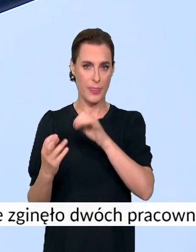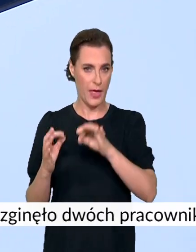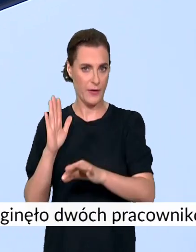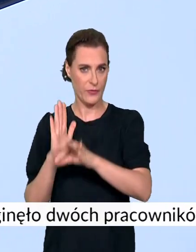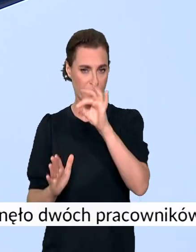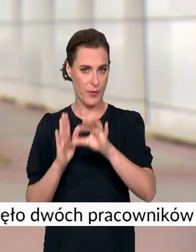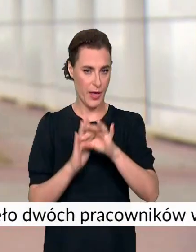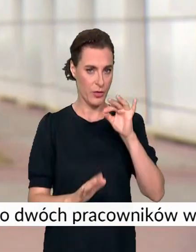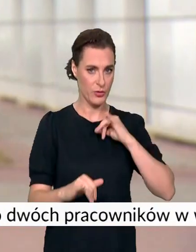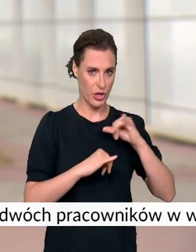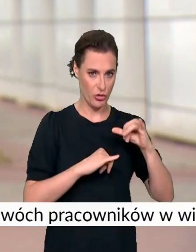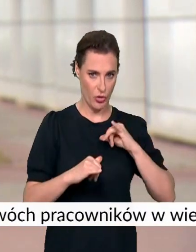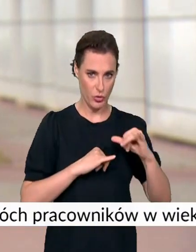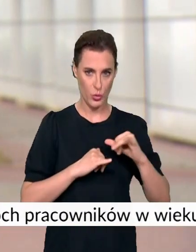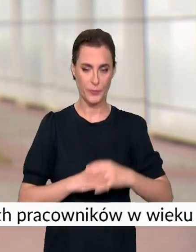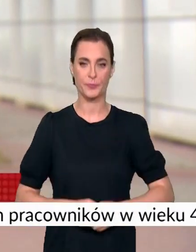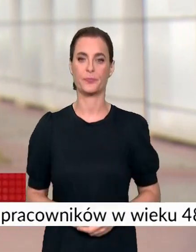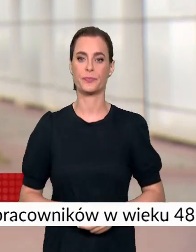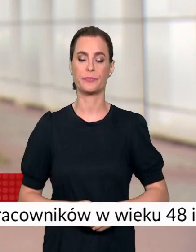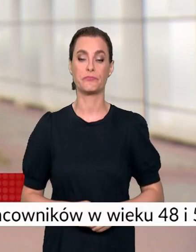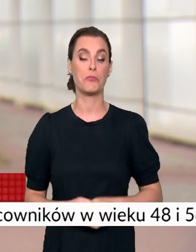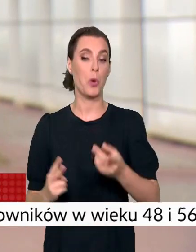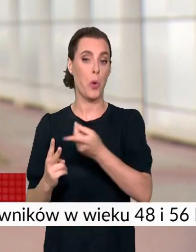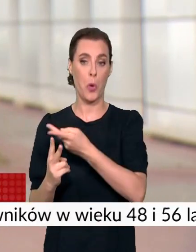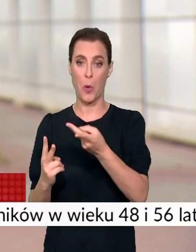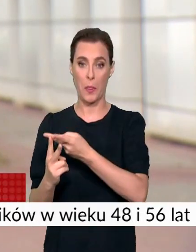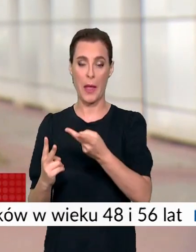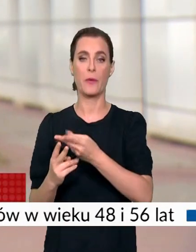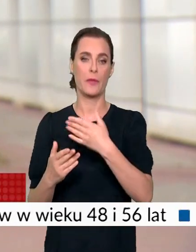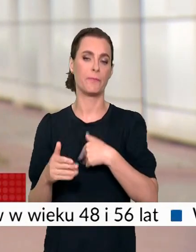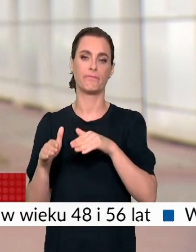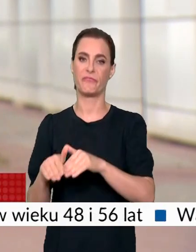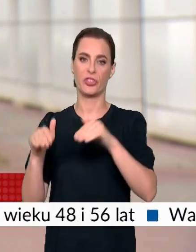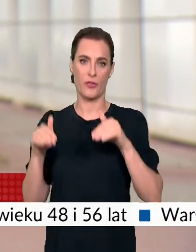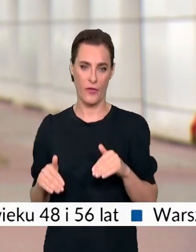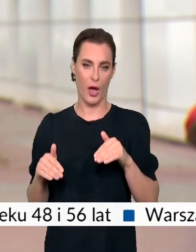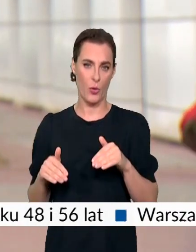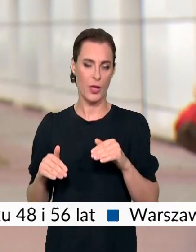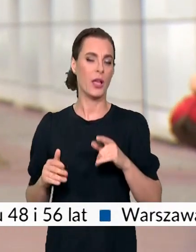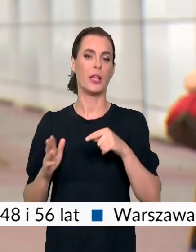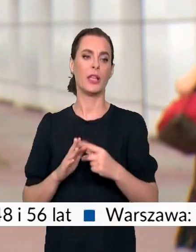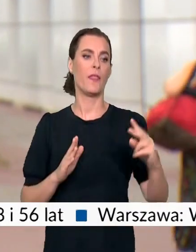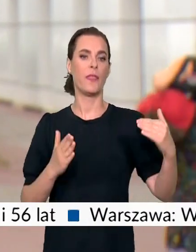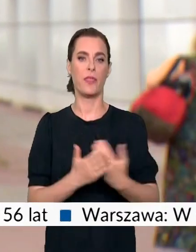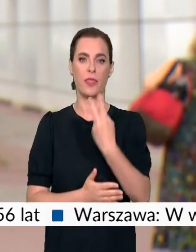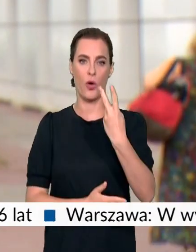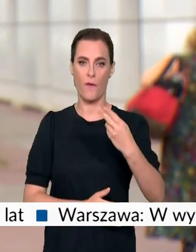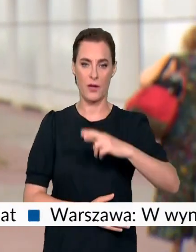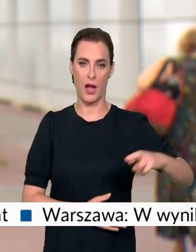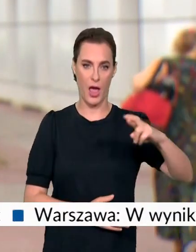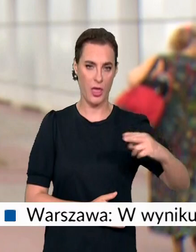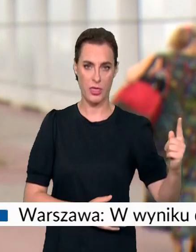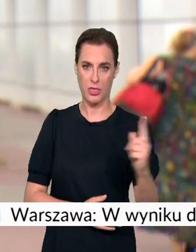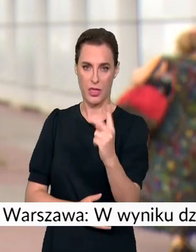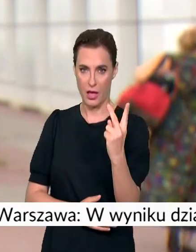wybrane do zarządu dzielnicy Ursus, one po prostu zdały mandat. Weszło dwóch nowych radnych, którzy